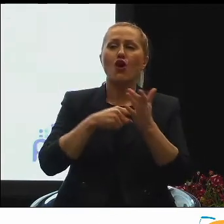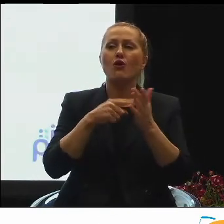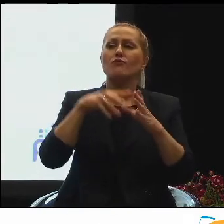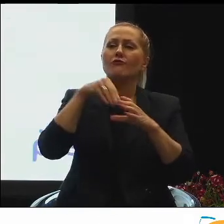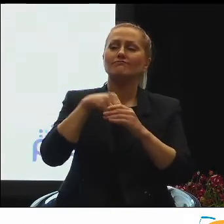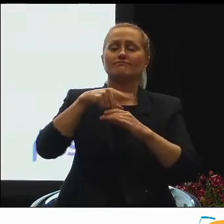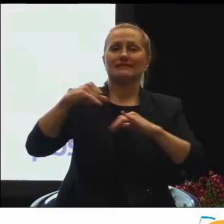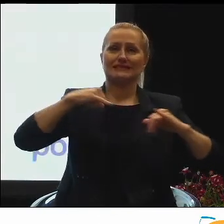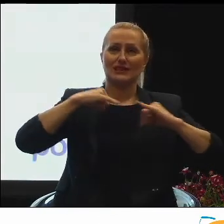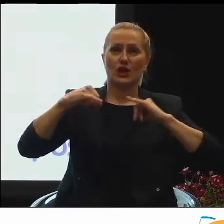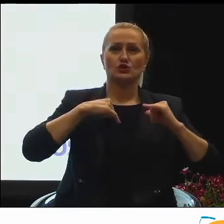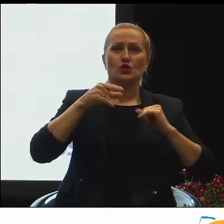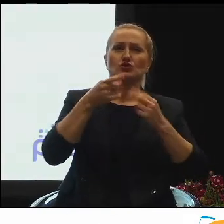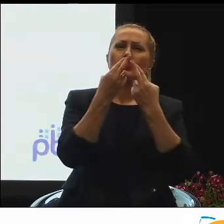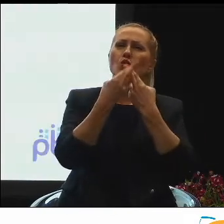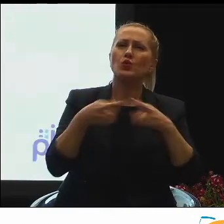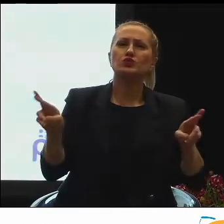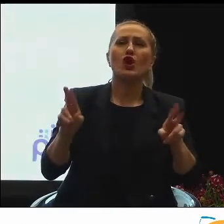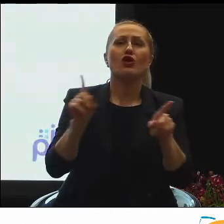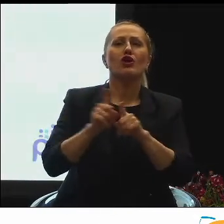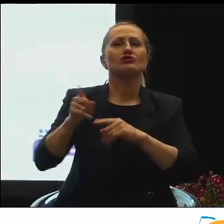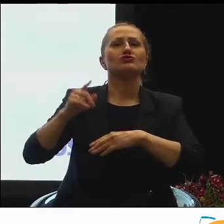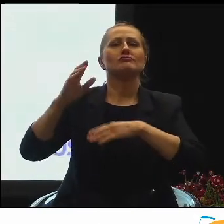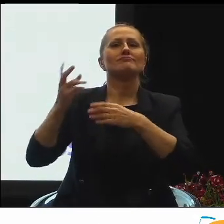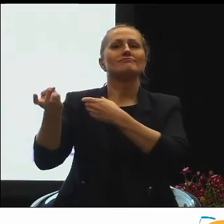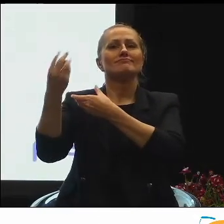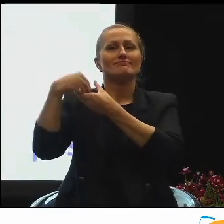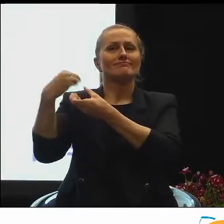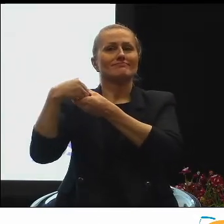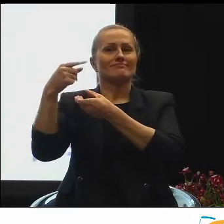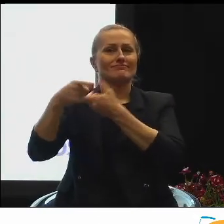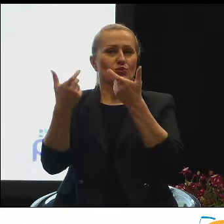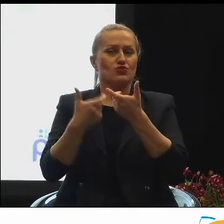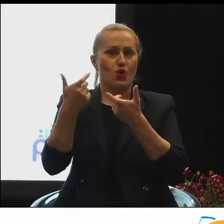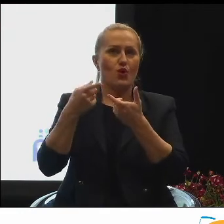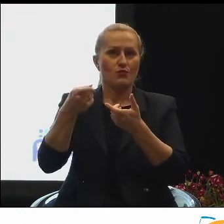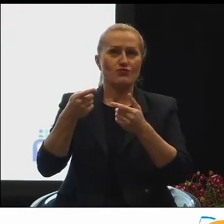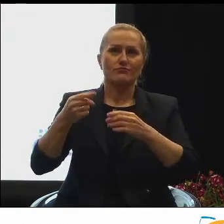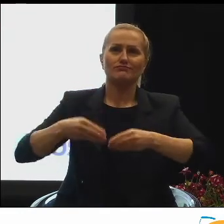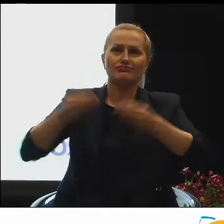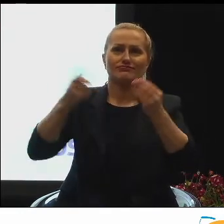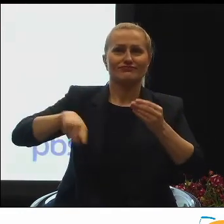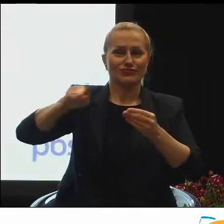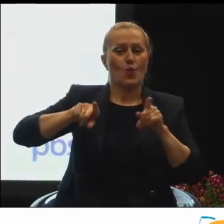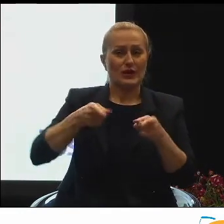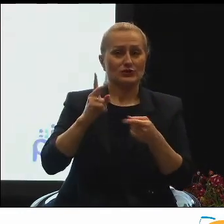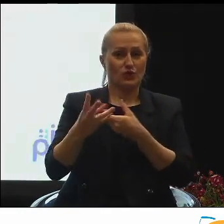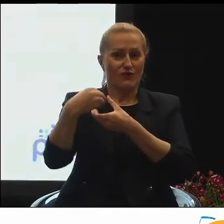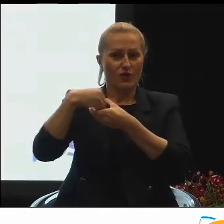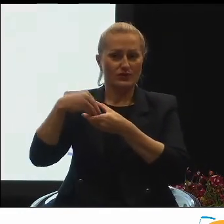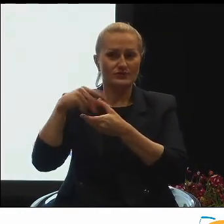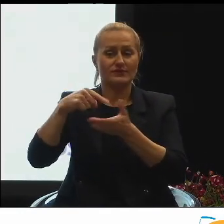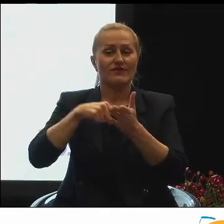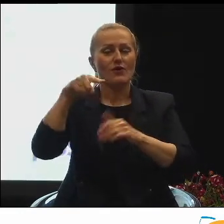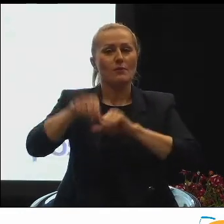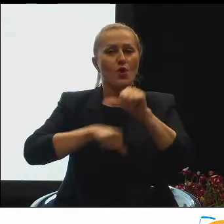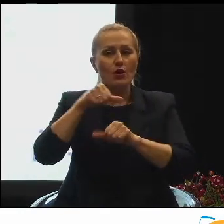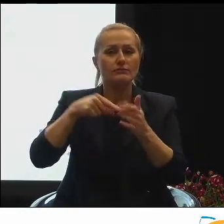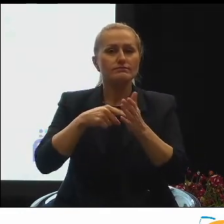zarządzania różnorodnością i budowania włączających organizacji. Tak więc w tym roku dołączyliśmy